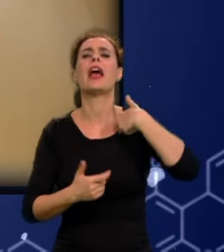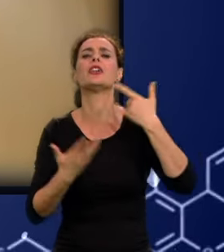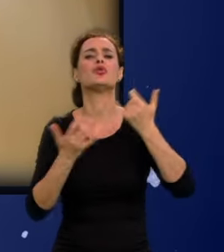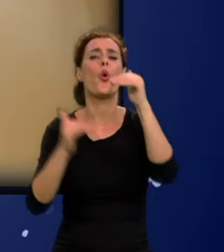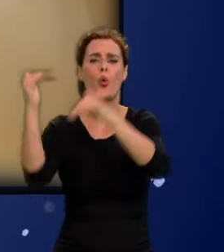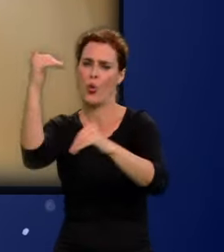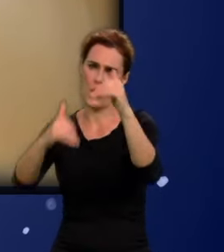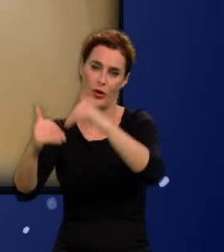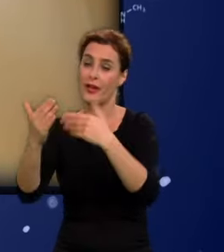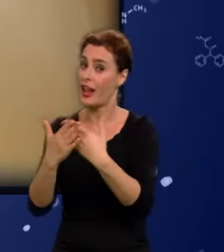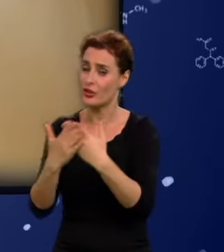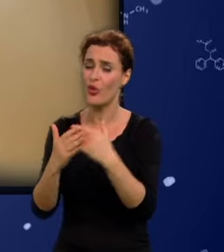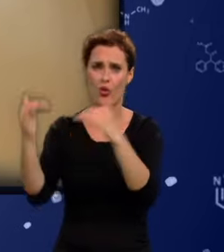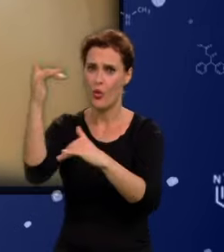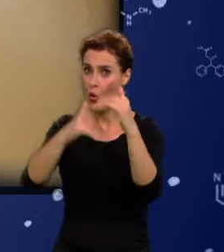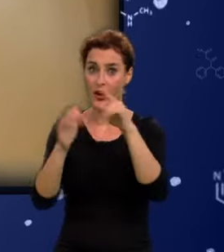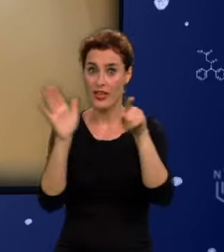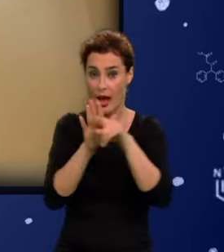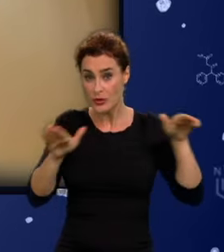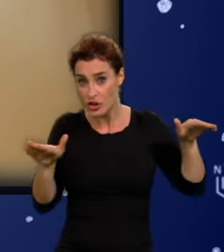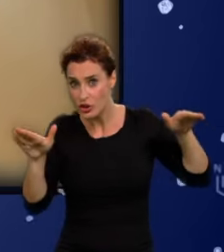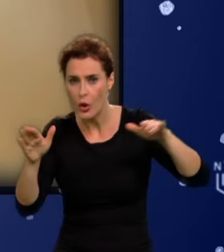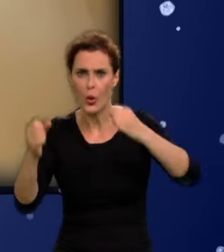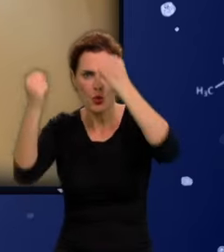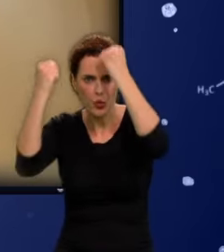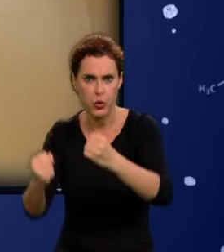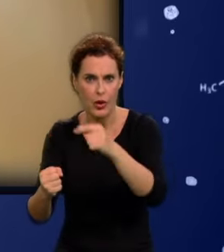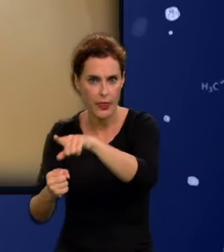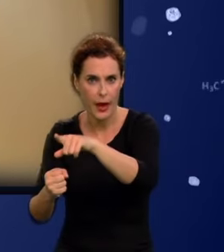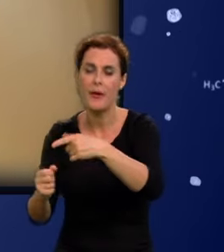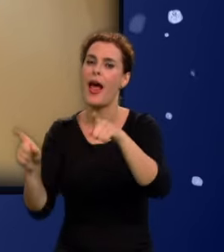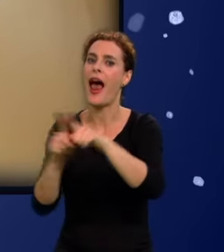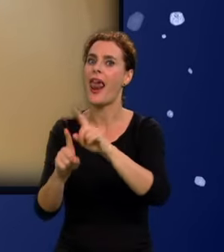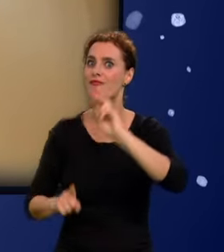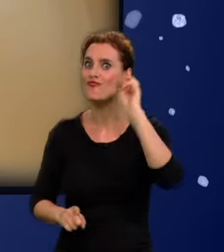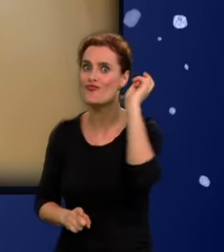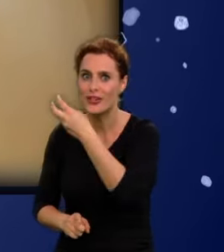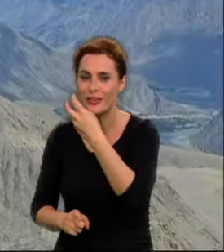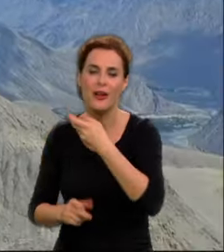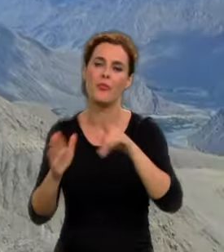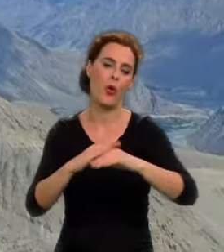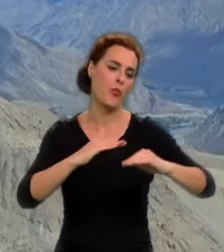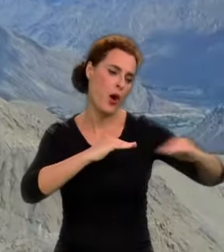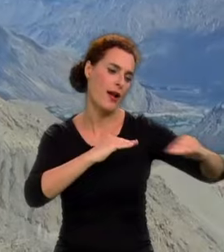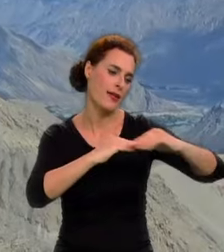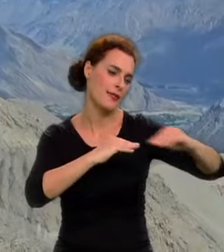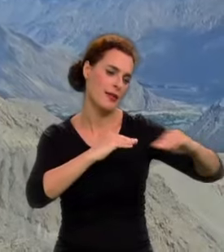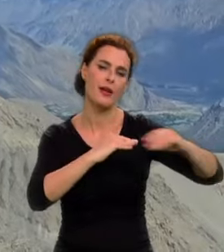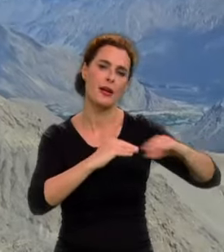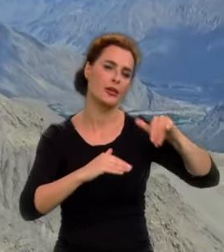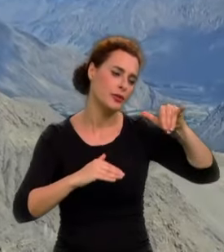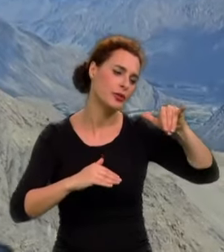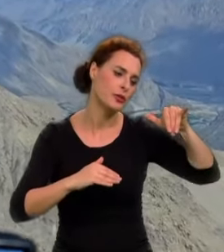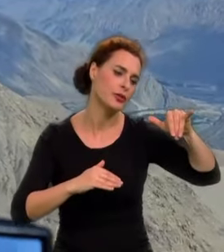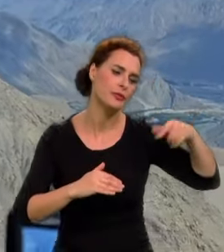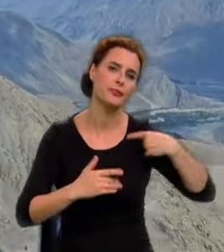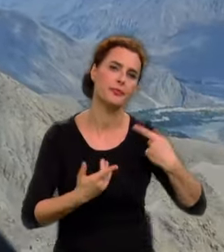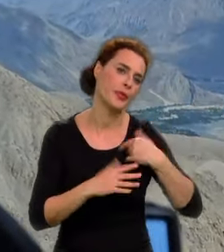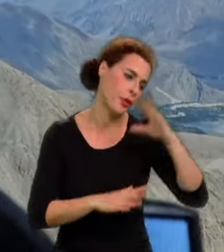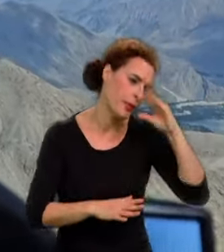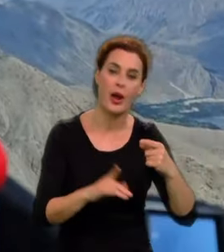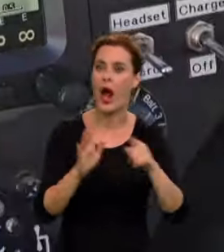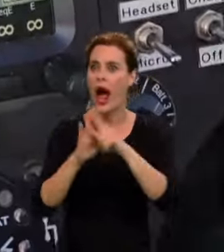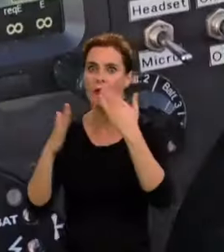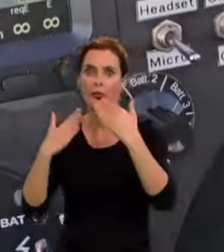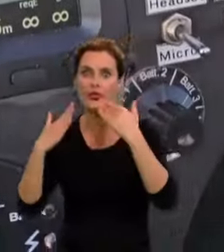latanie w górach jest trudniejsze i jednocześnie jest dużo, dużo ciekawsze niż na polskim terenie, bo można się znaleźć w takiej trójwymiarowej